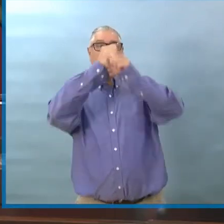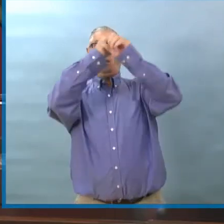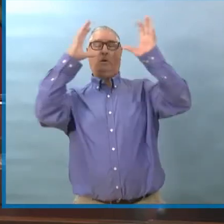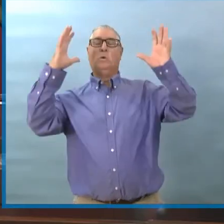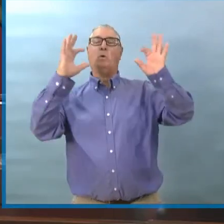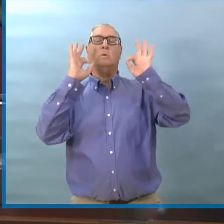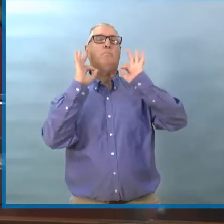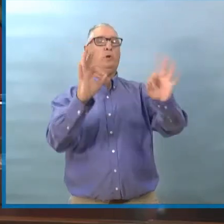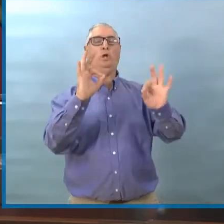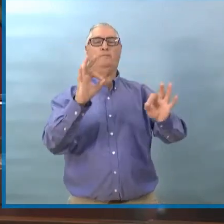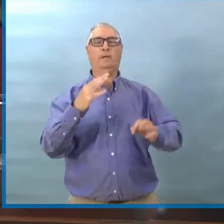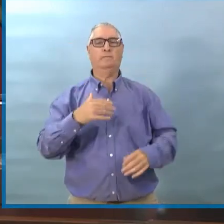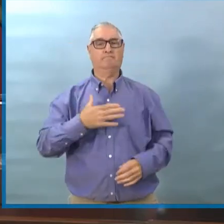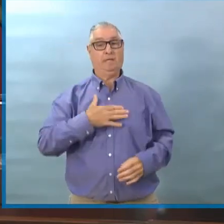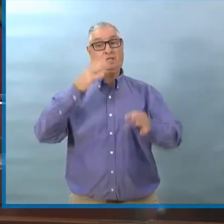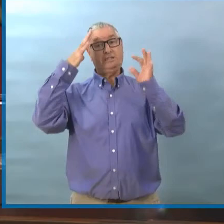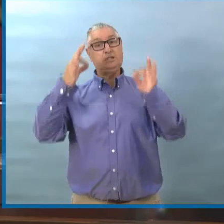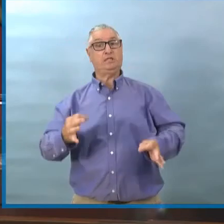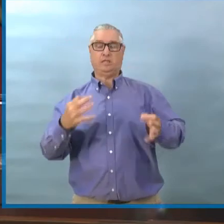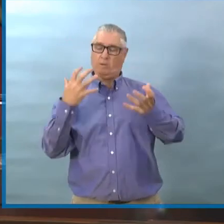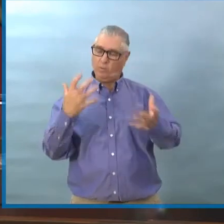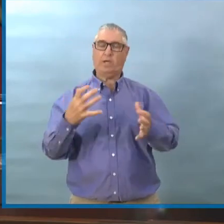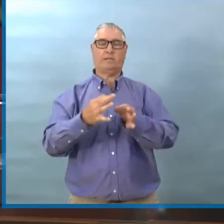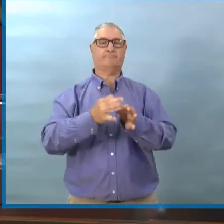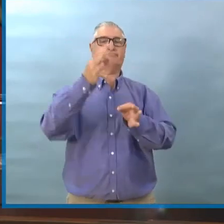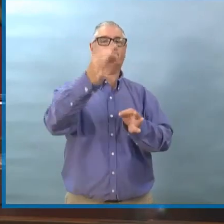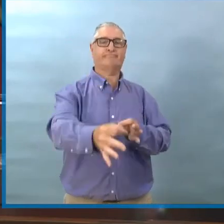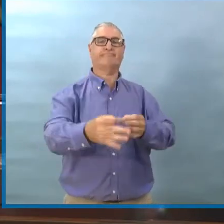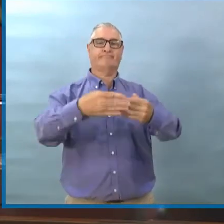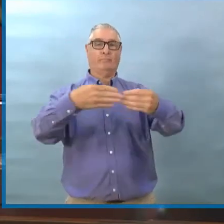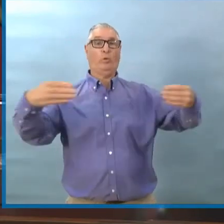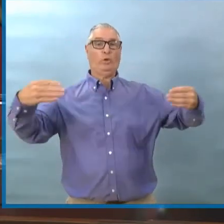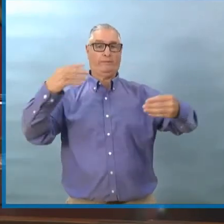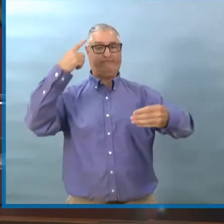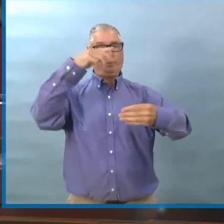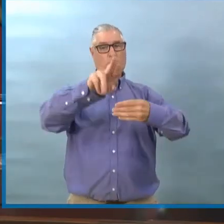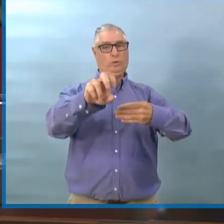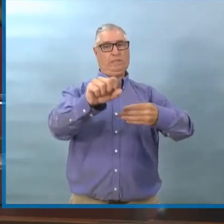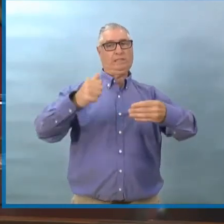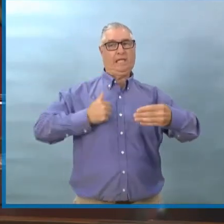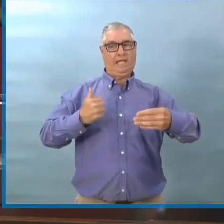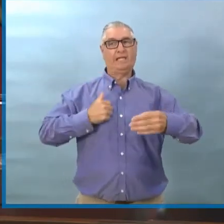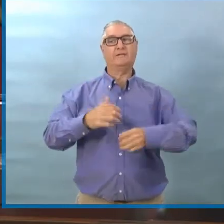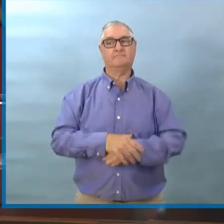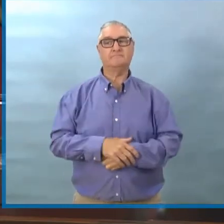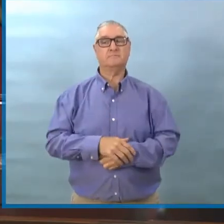si dans les prochaines semaines, la transmission augmente.